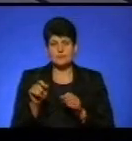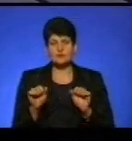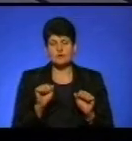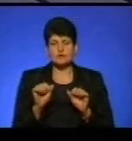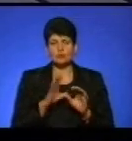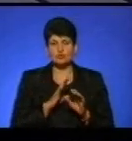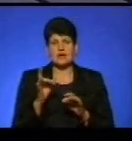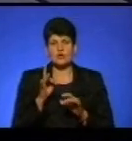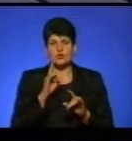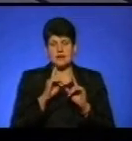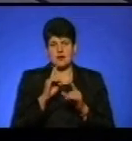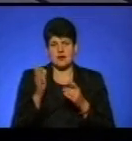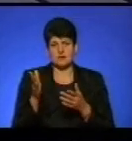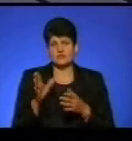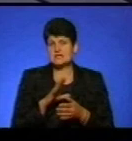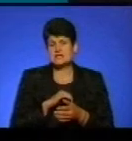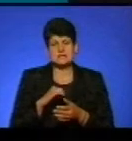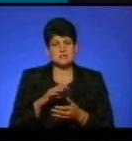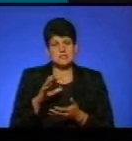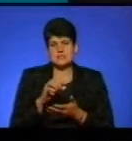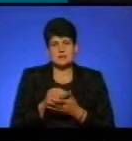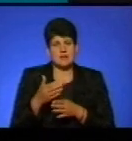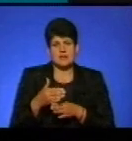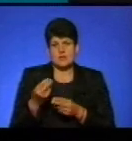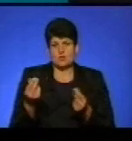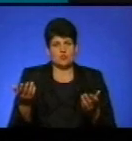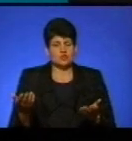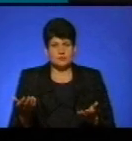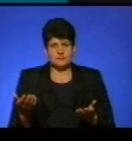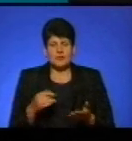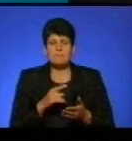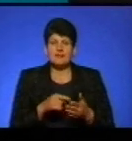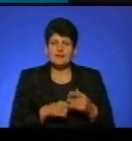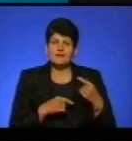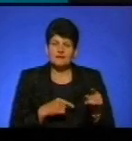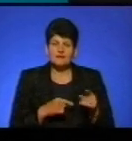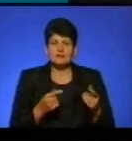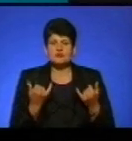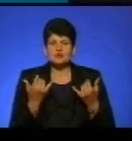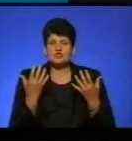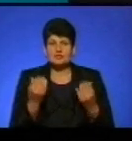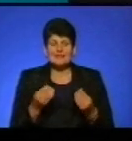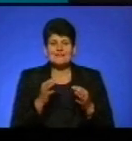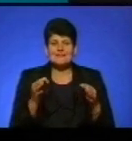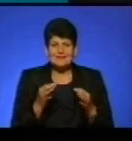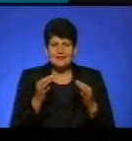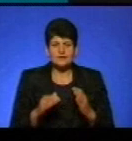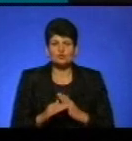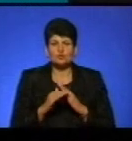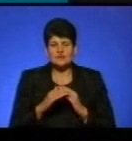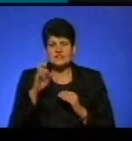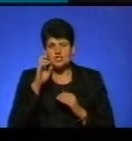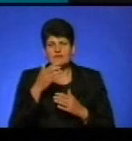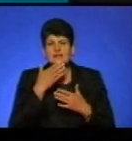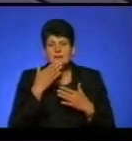коштів виключно район Ради. Там вони собі займалися і вділяли кошти. Питання наступне. День сьогоднішній ніякої субвенції з держави не має ні